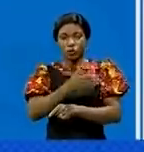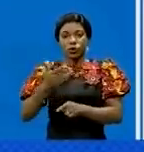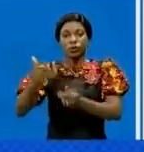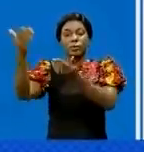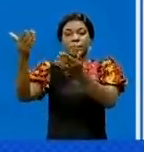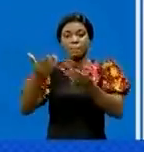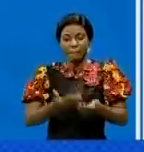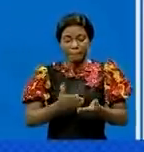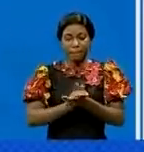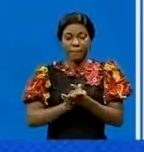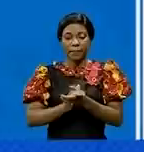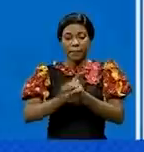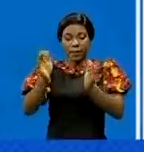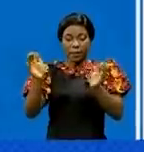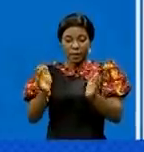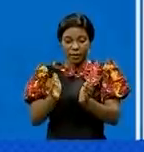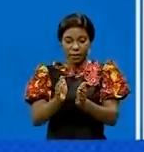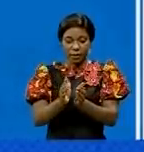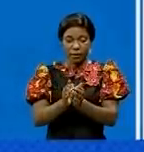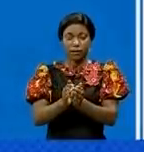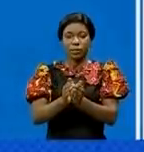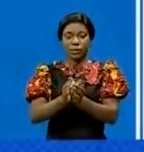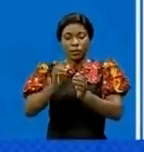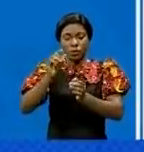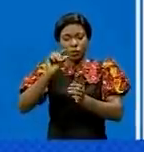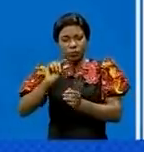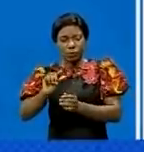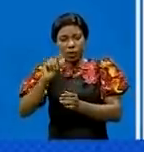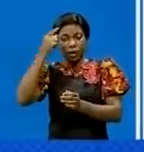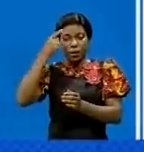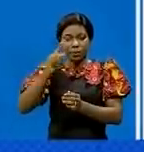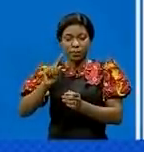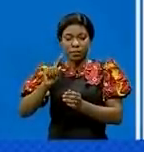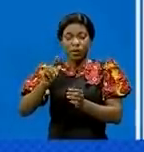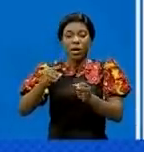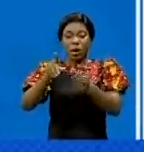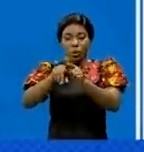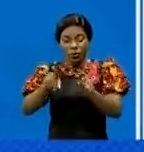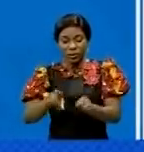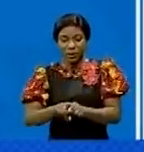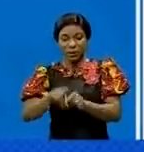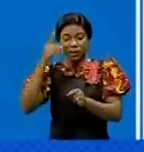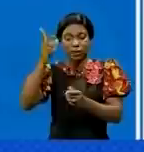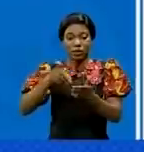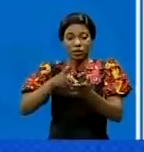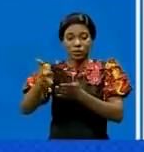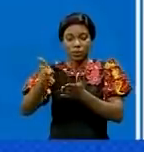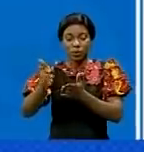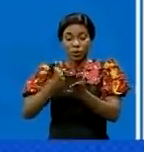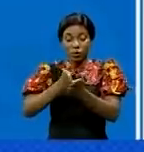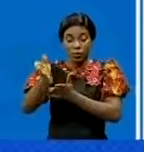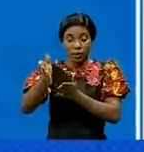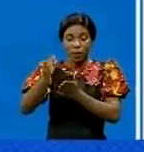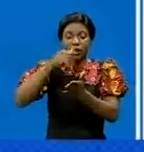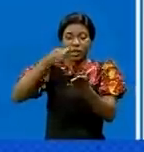superflues en les réduisant au strict minimum par une politique de quotas et le relèvement des droits des douanes. Il